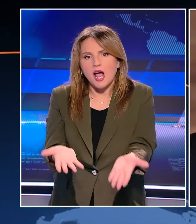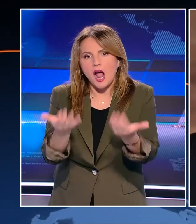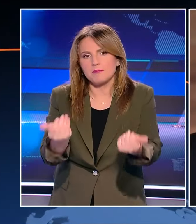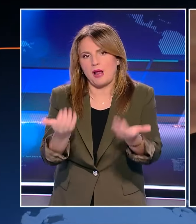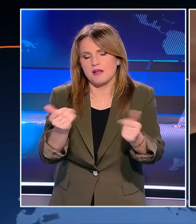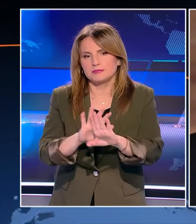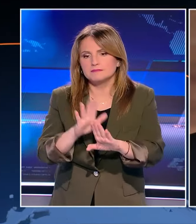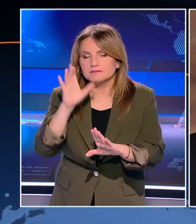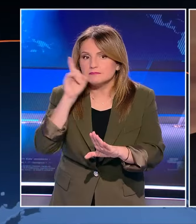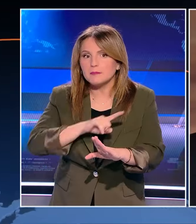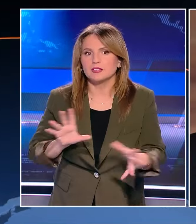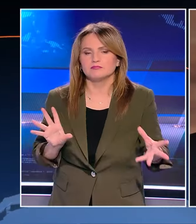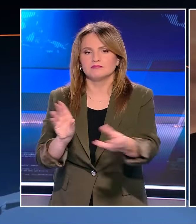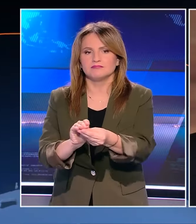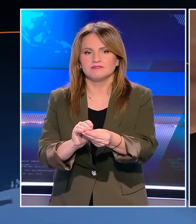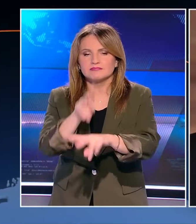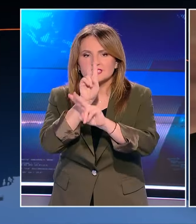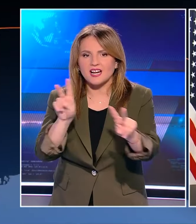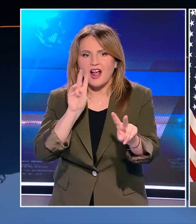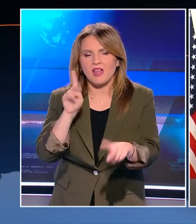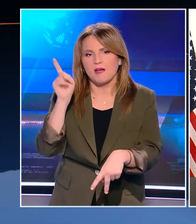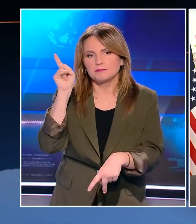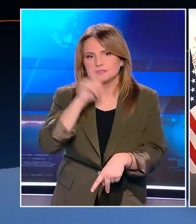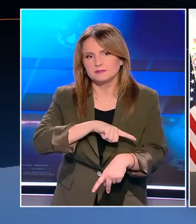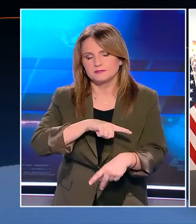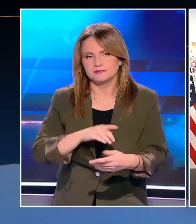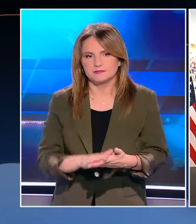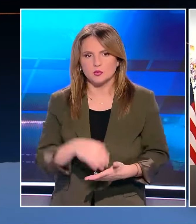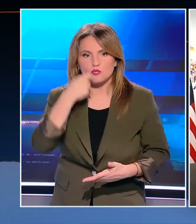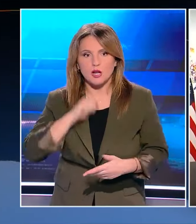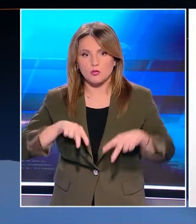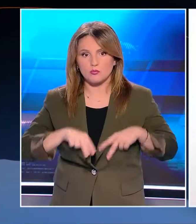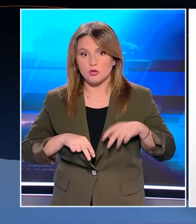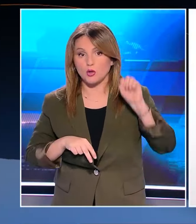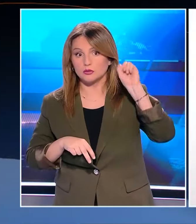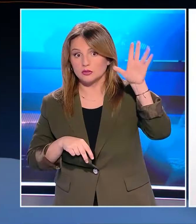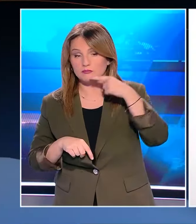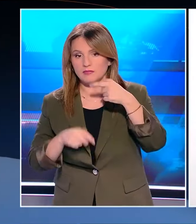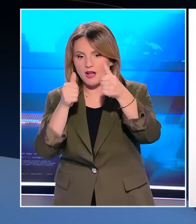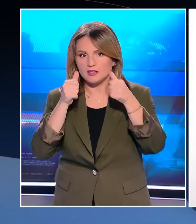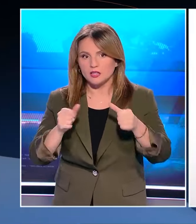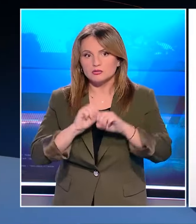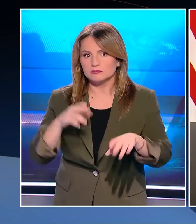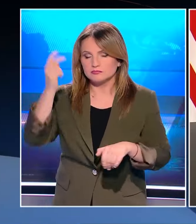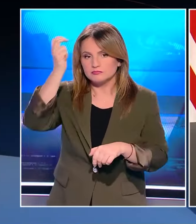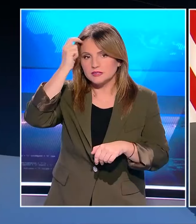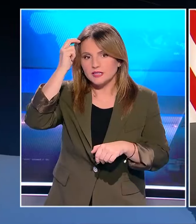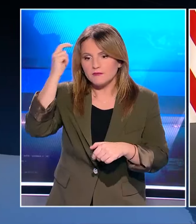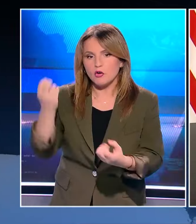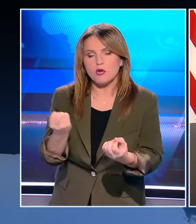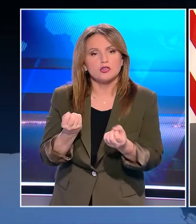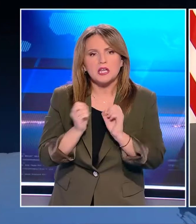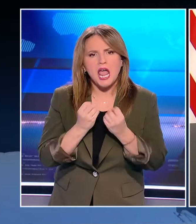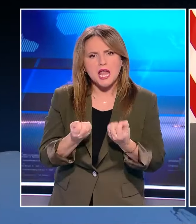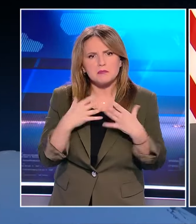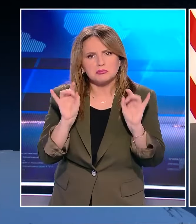αυτό είναι εντελώς αναλυθές Πρόκειται ξεκάθαρα για μυθοπλασία Το Ουκρανικό Υπουργείο Εξωτερικών ανακοίνωσε ότι το Κίεβο δεν είχε ενημερωθεί εκ των προτέρων